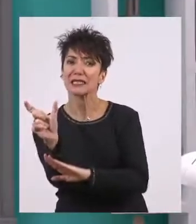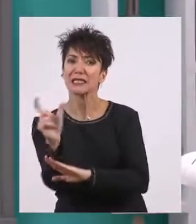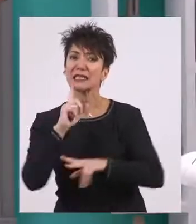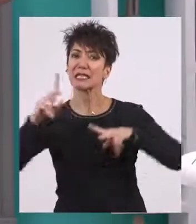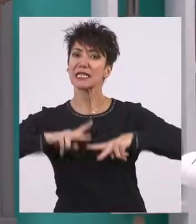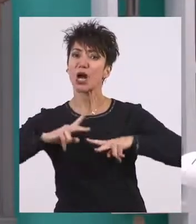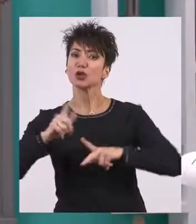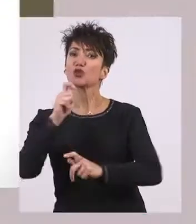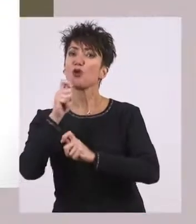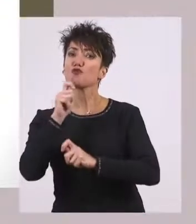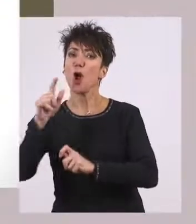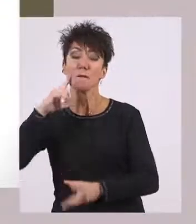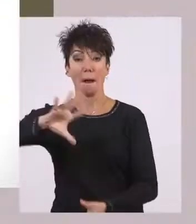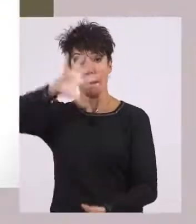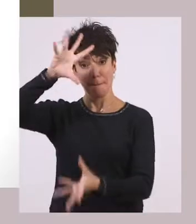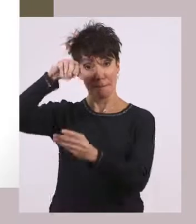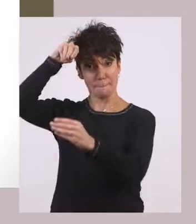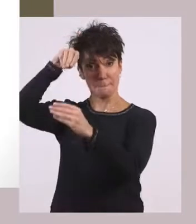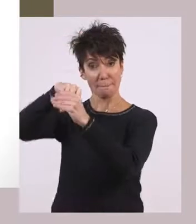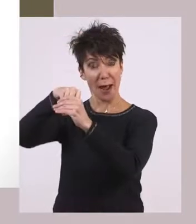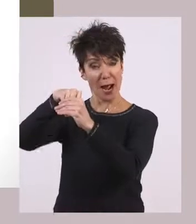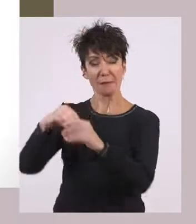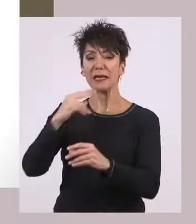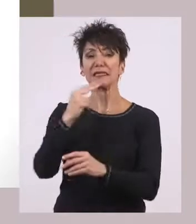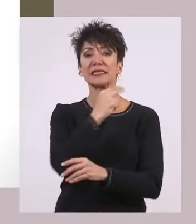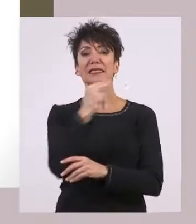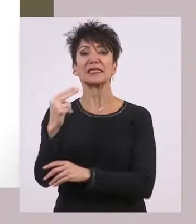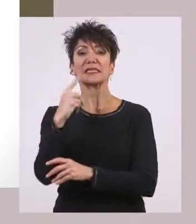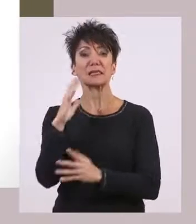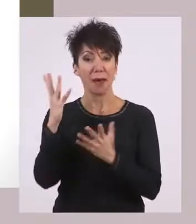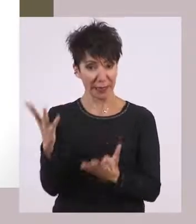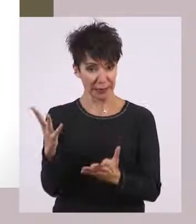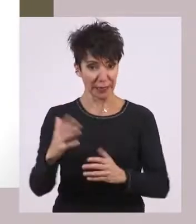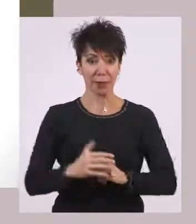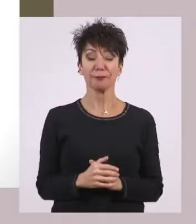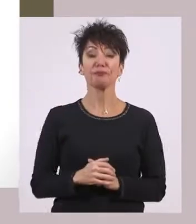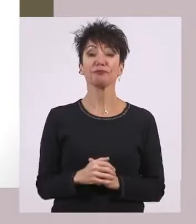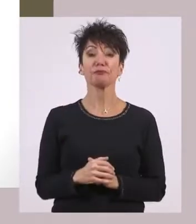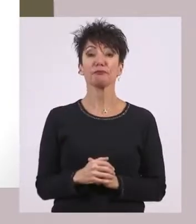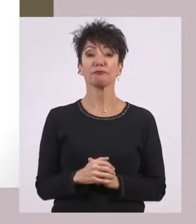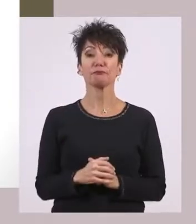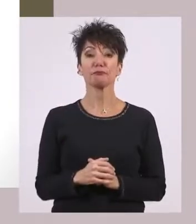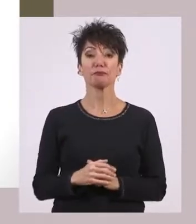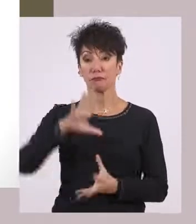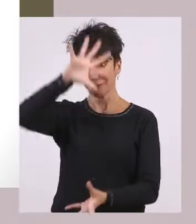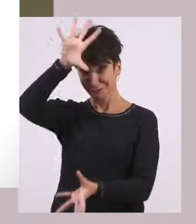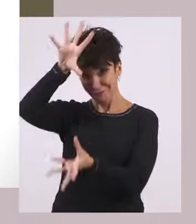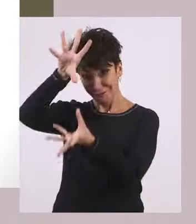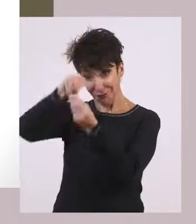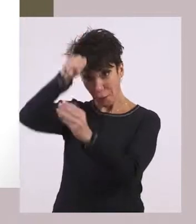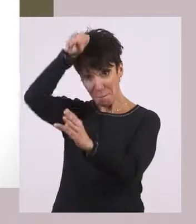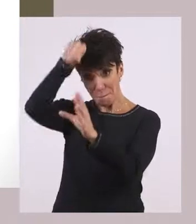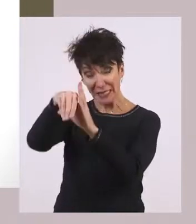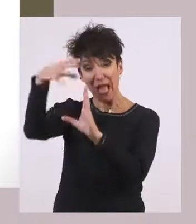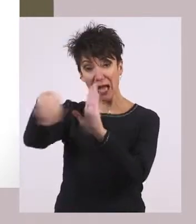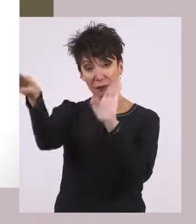Περιληπτικά, το πολίτευμα είναι το σύνολο εκείνων των κανόνων